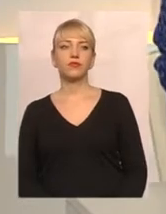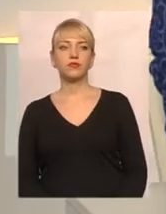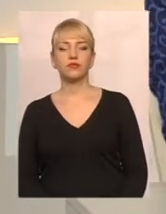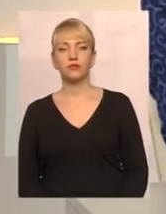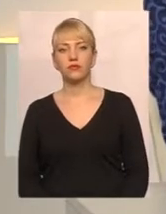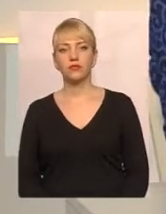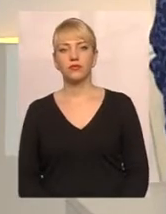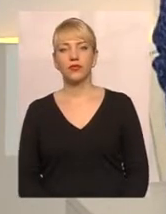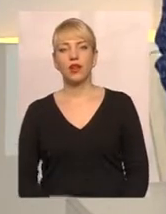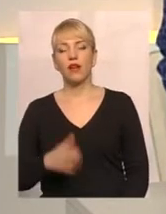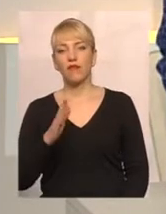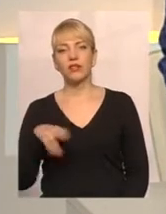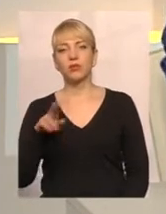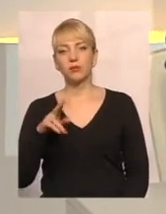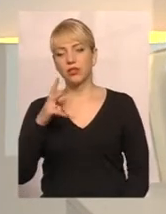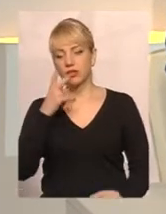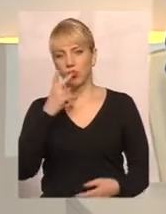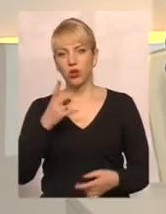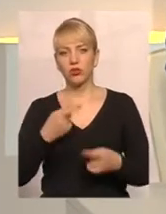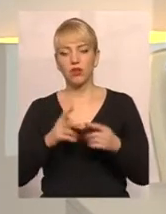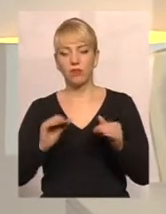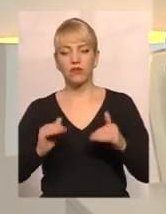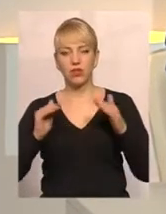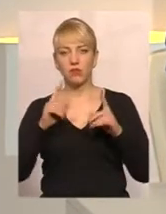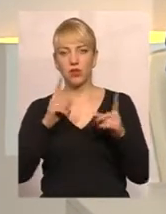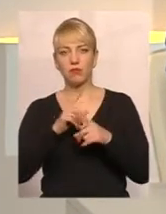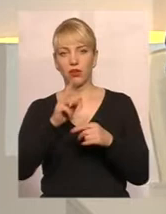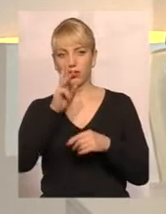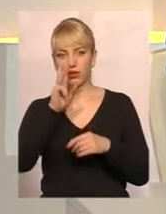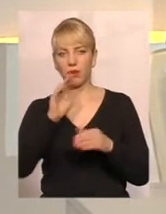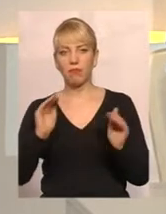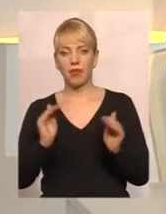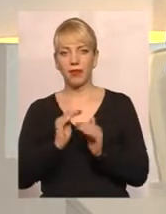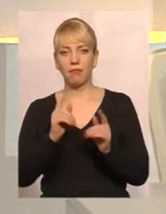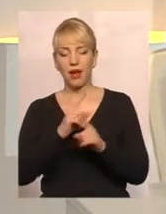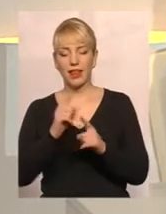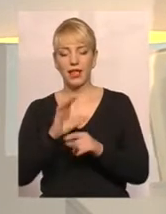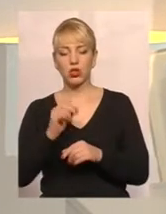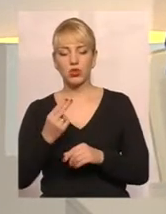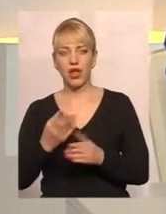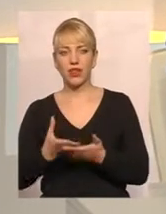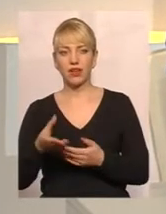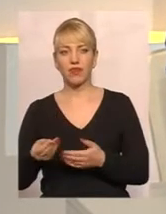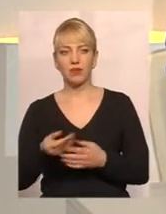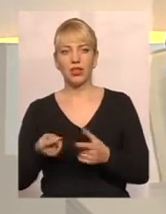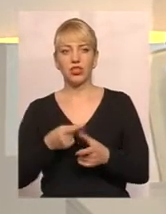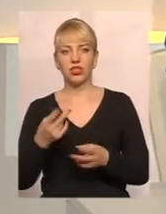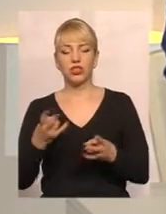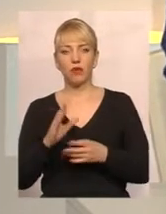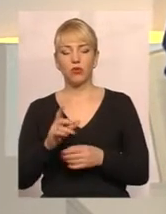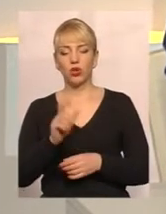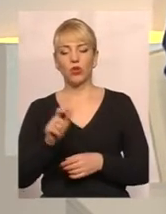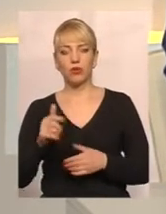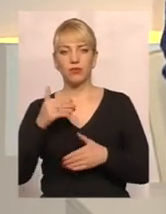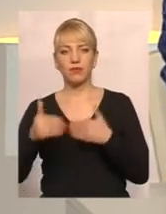Вадим Дмитрович, з огляду на підвищення мінімальної заробітної мінімальних соціальних виплат, чи треба буде людям